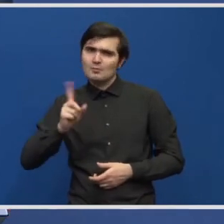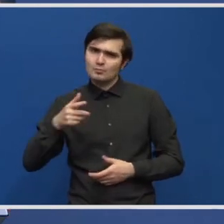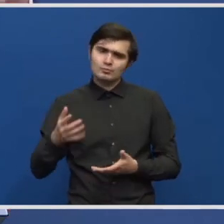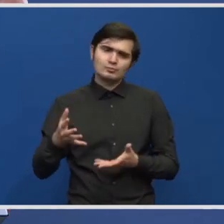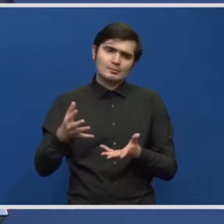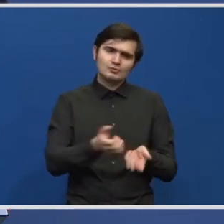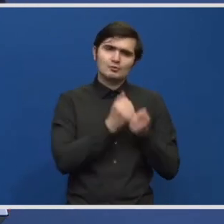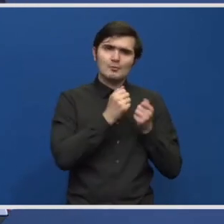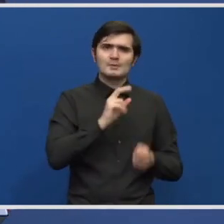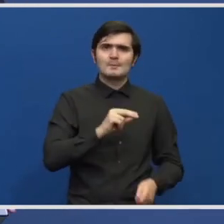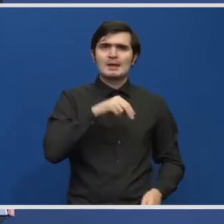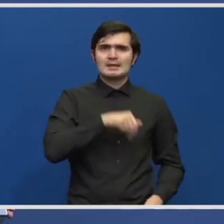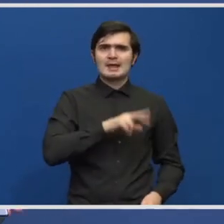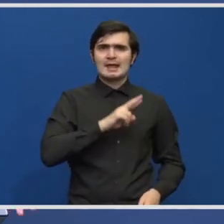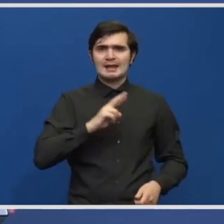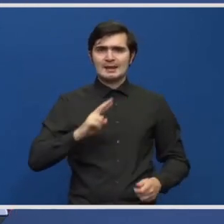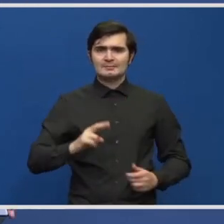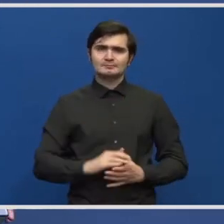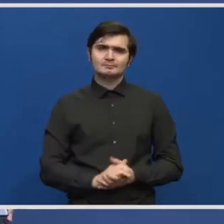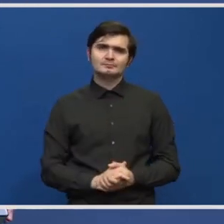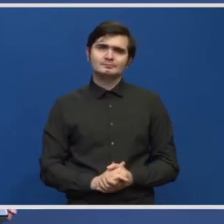programele operaționale.